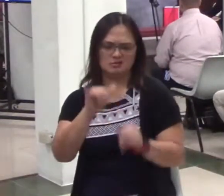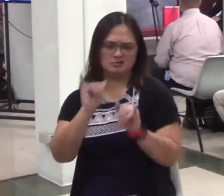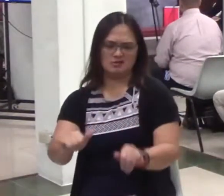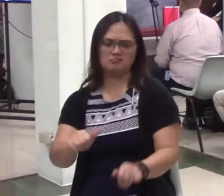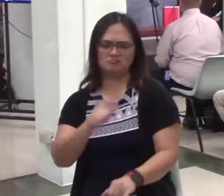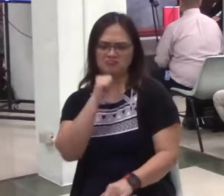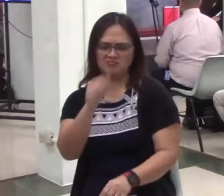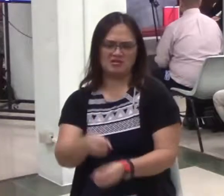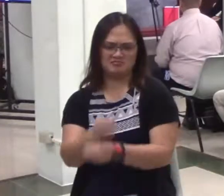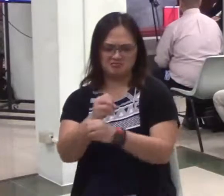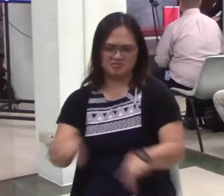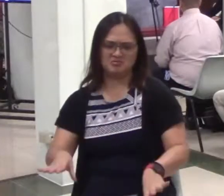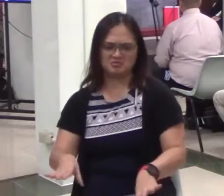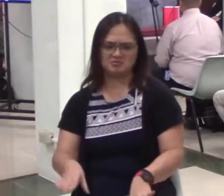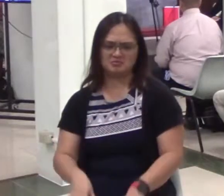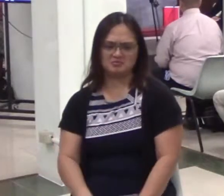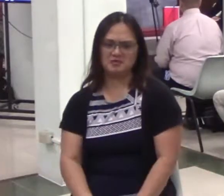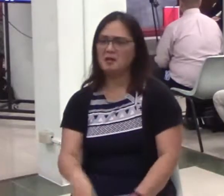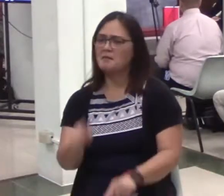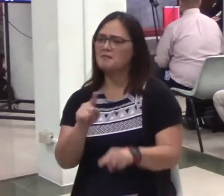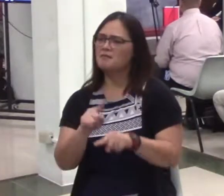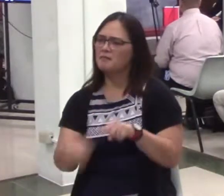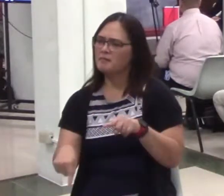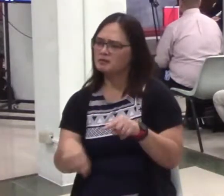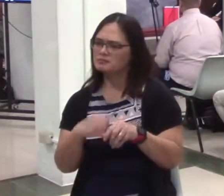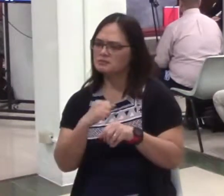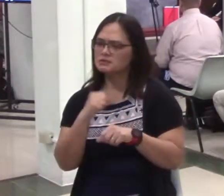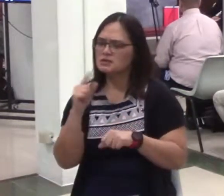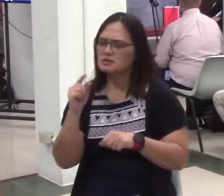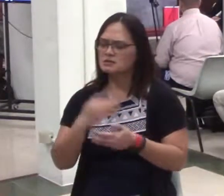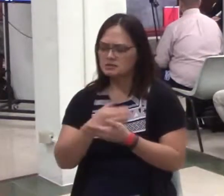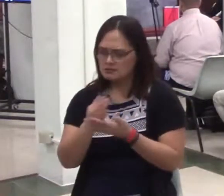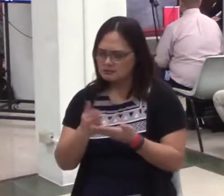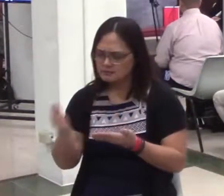Pero teka muna, something suffers when that happens.